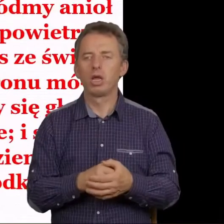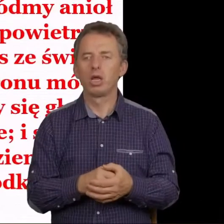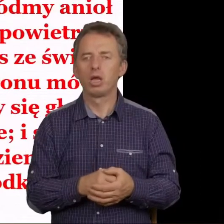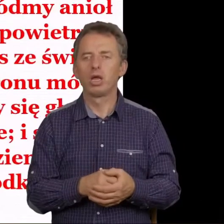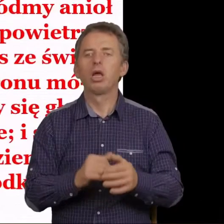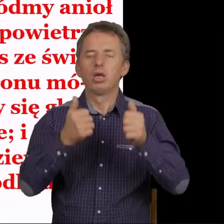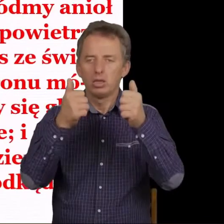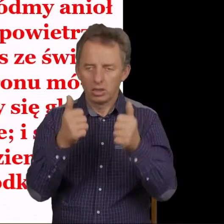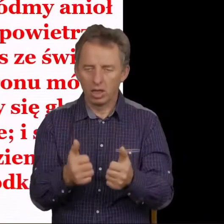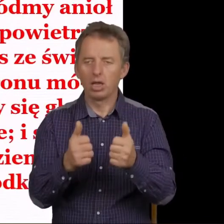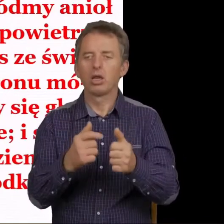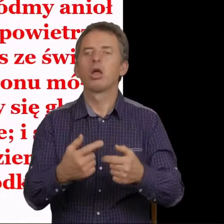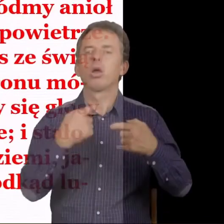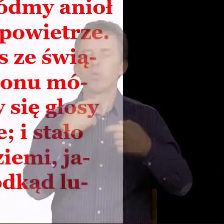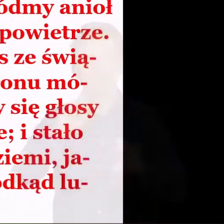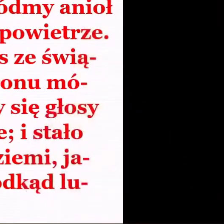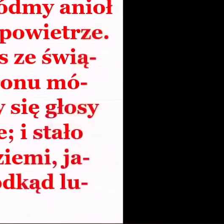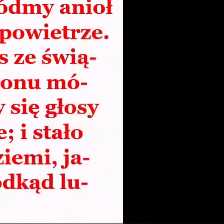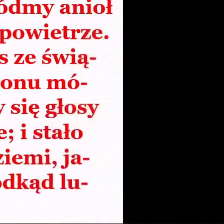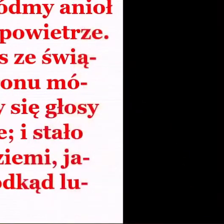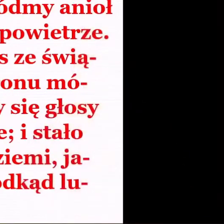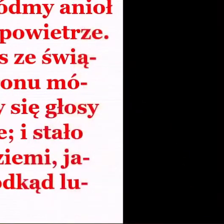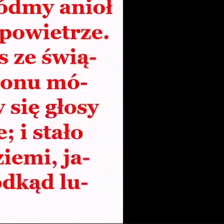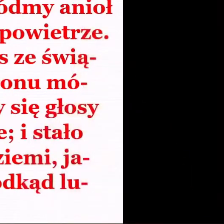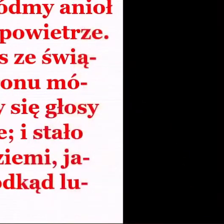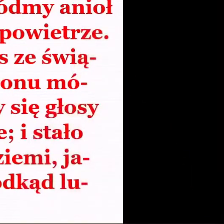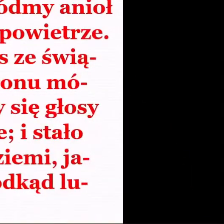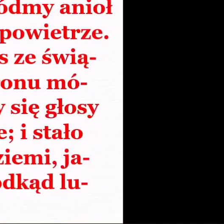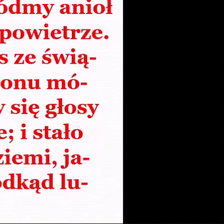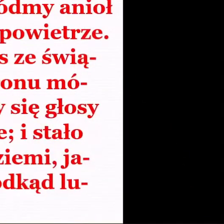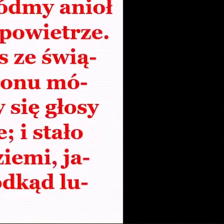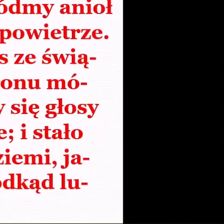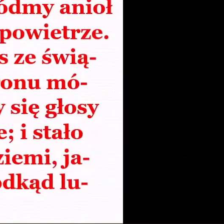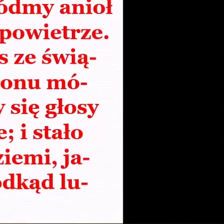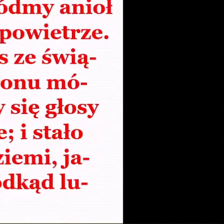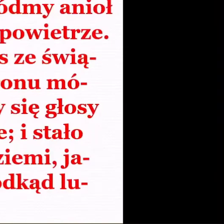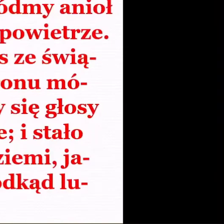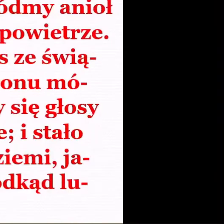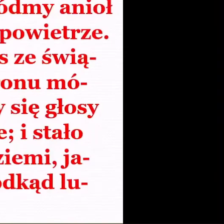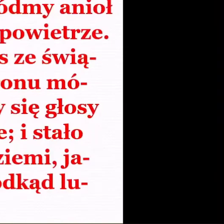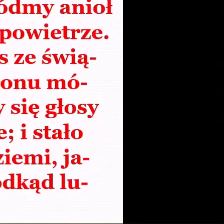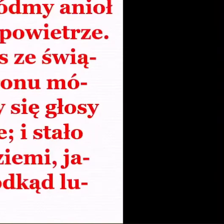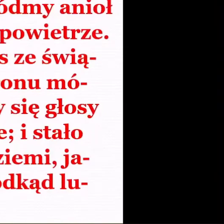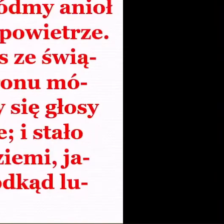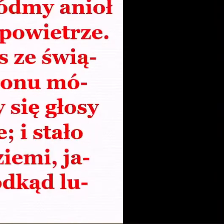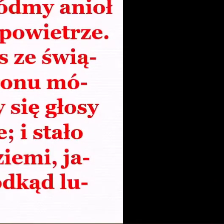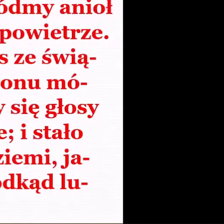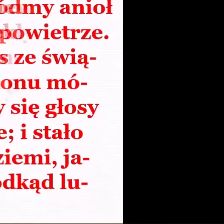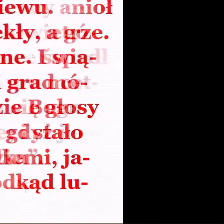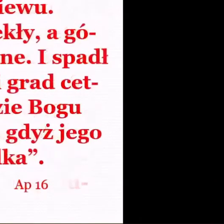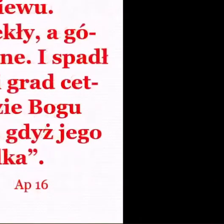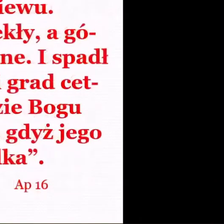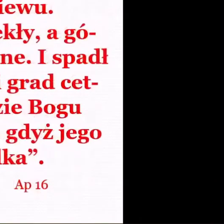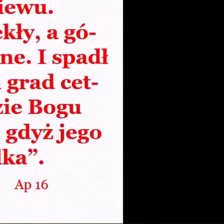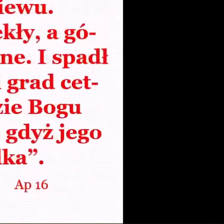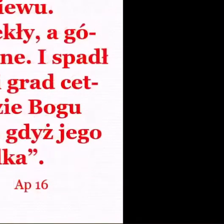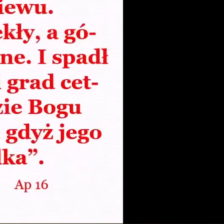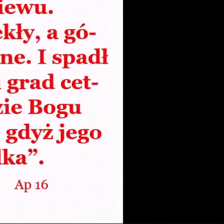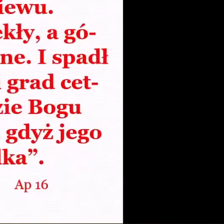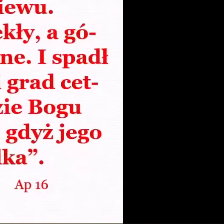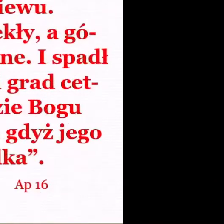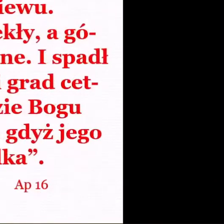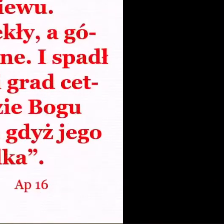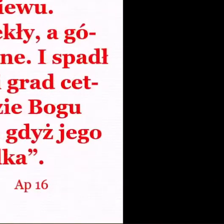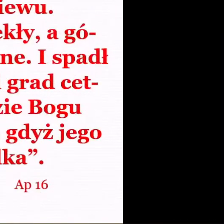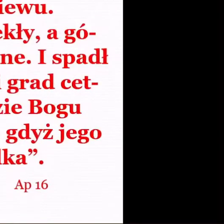I stały się głosy i grzmoty i błyskawice i stało się wielkie trzęsienie ziemi, jakiego nigdy nie było, odkąd ludzie